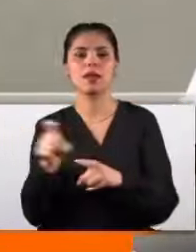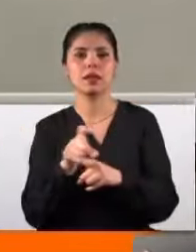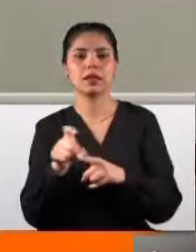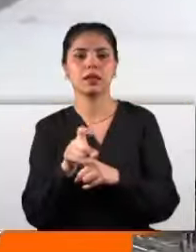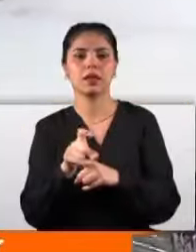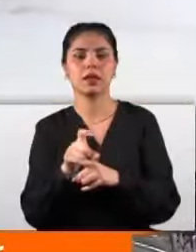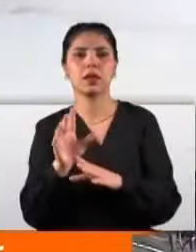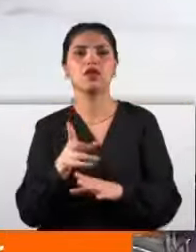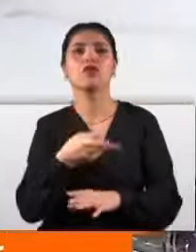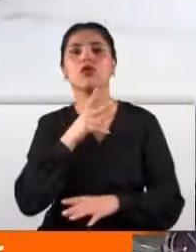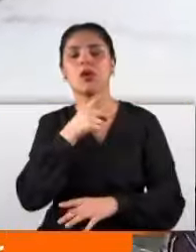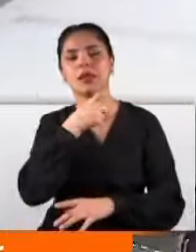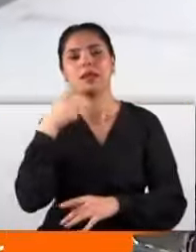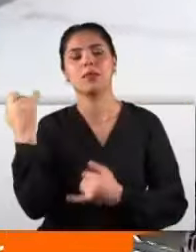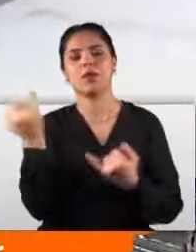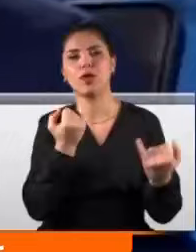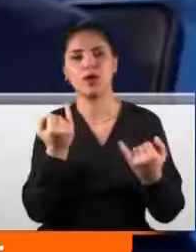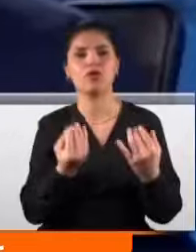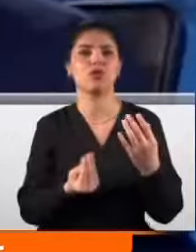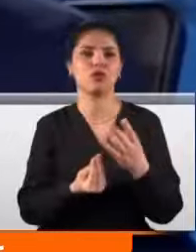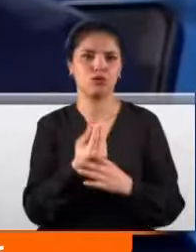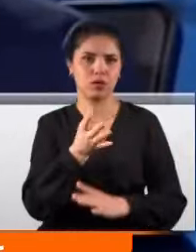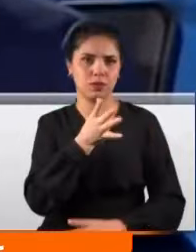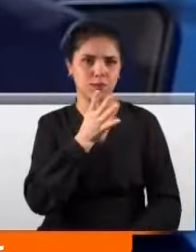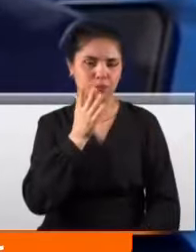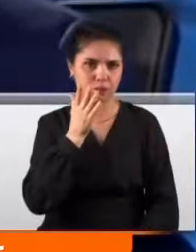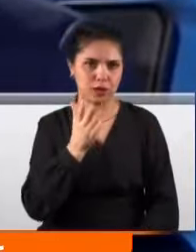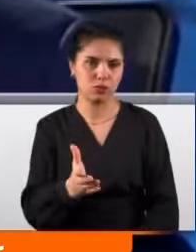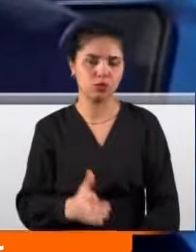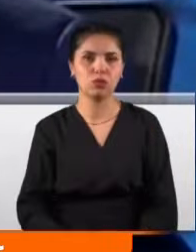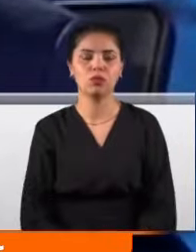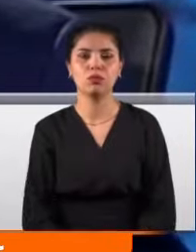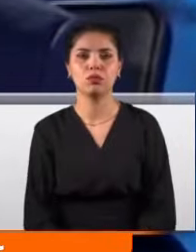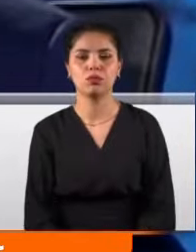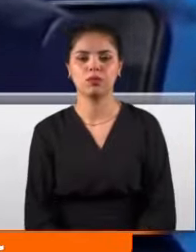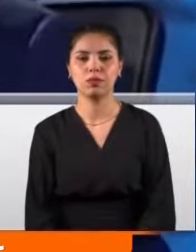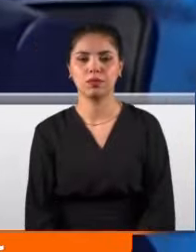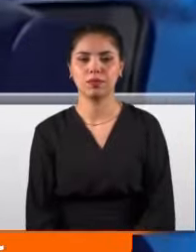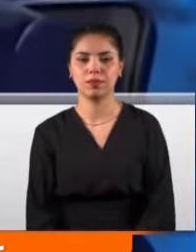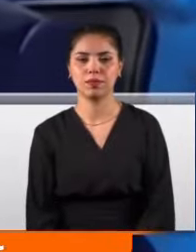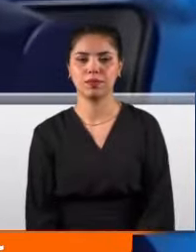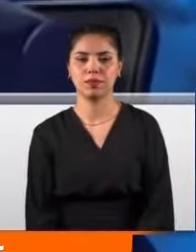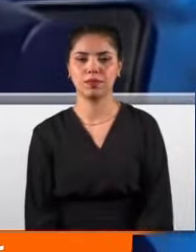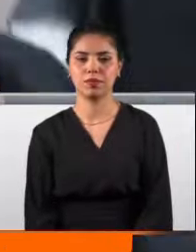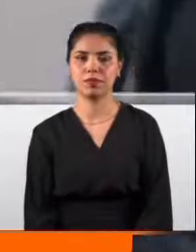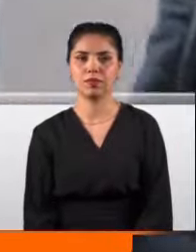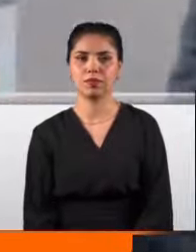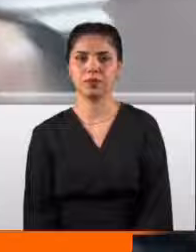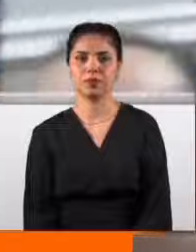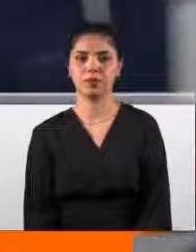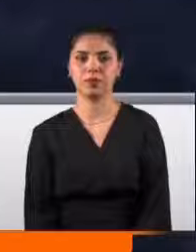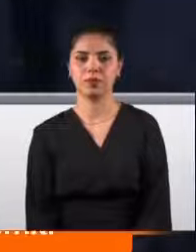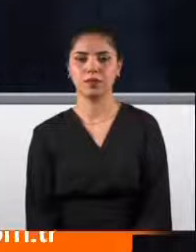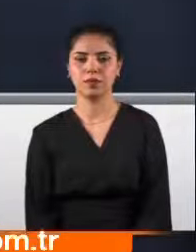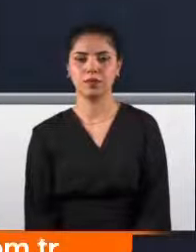samimiyet tartışması üzerinden yükselmişti. Sayın Akşener, size yönelik çağrısında samimi değil miydi? Ben